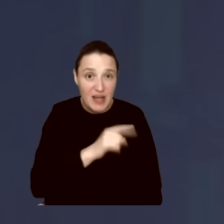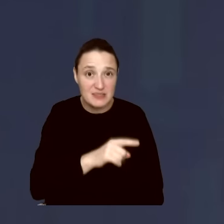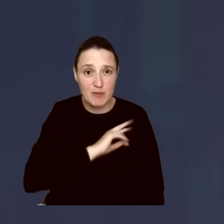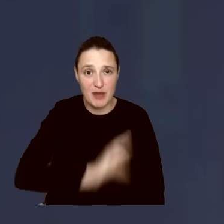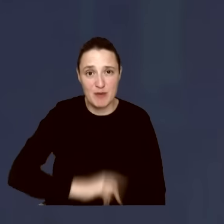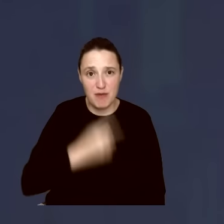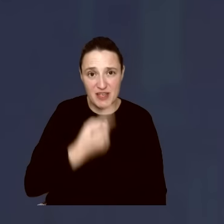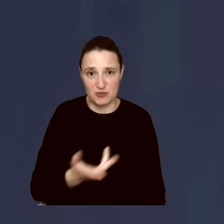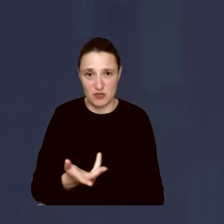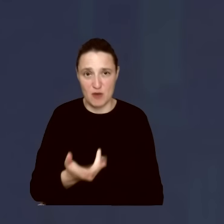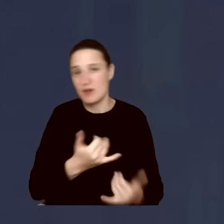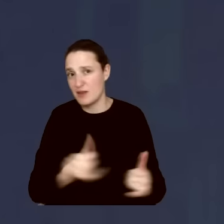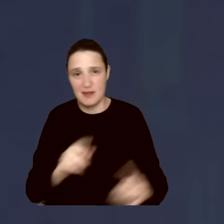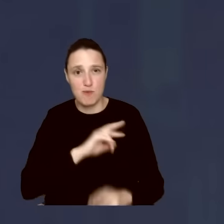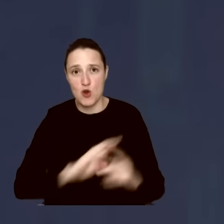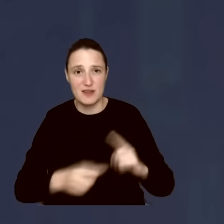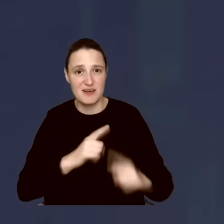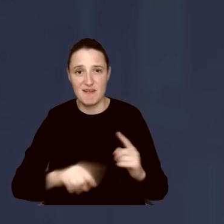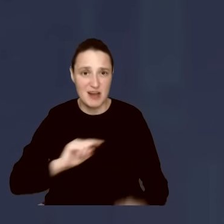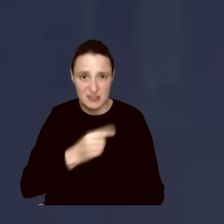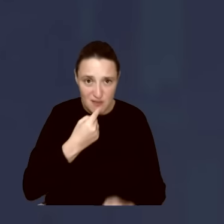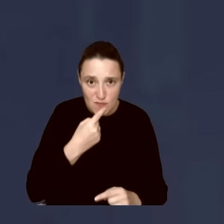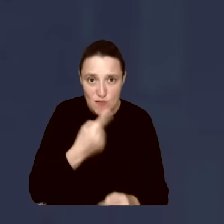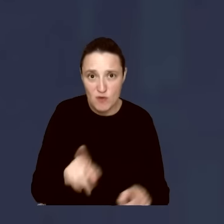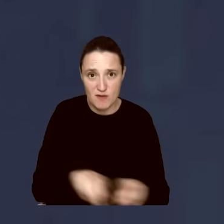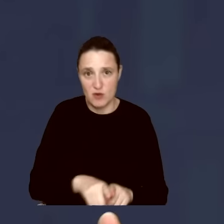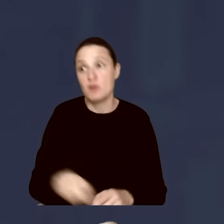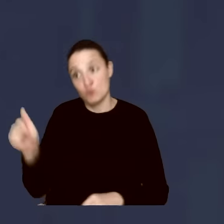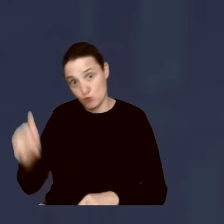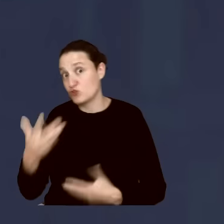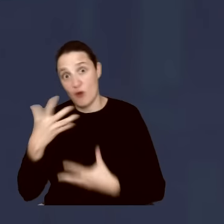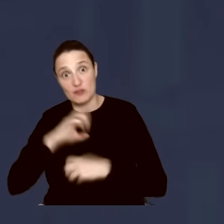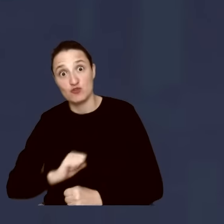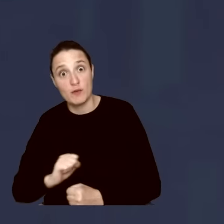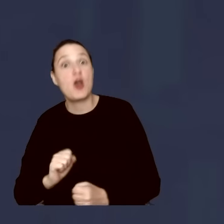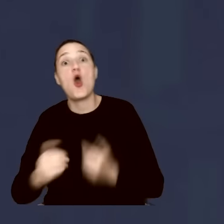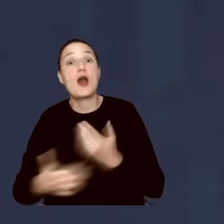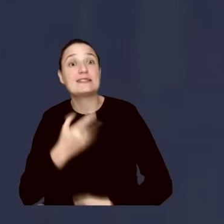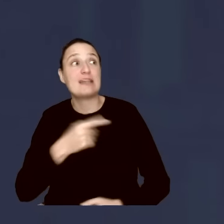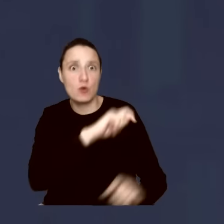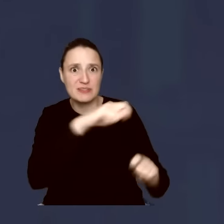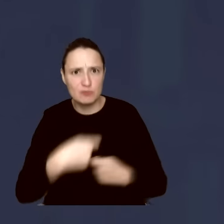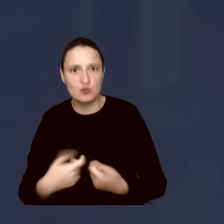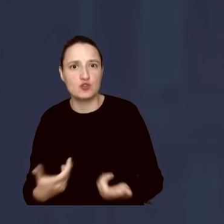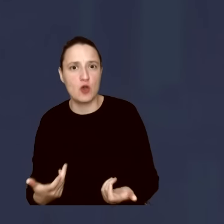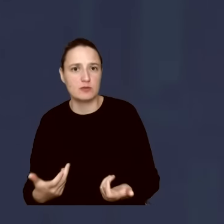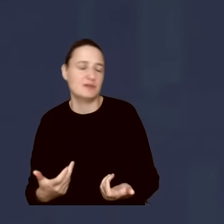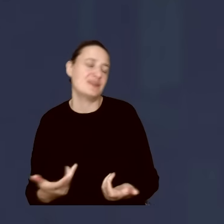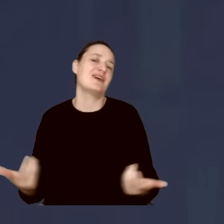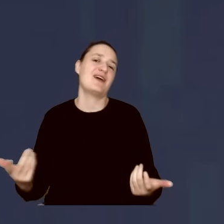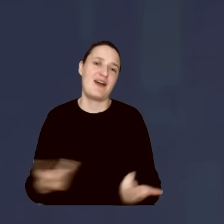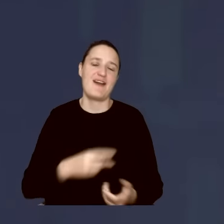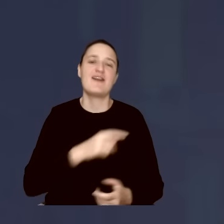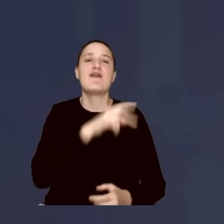i musiał przełknąć tę żabę i okazało się, że został zmuszony do tego, bo przecież nie bez powodu von der Leyen